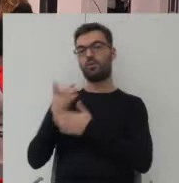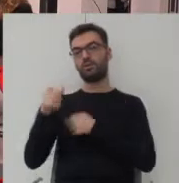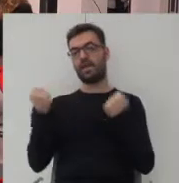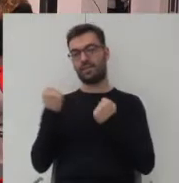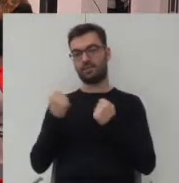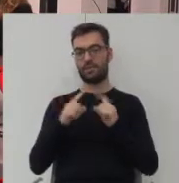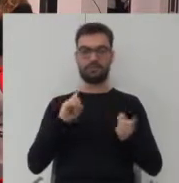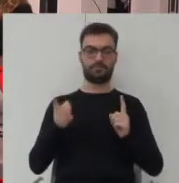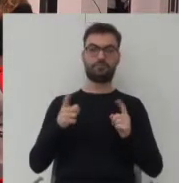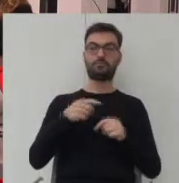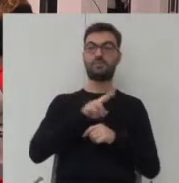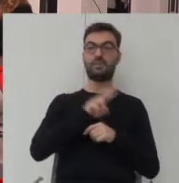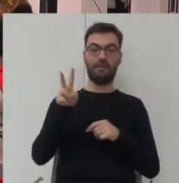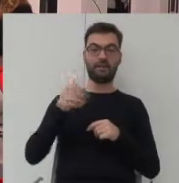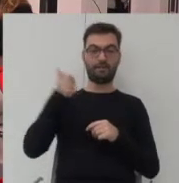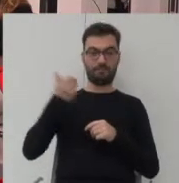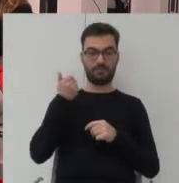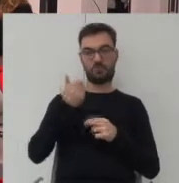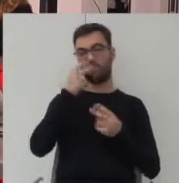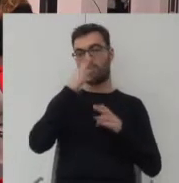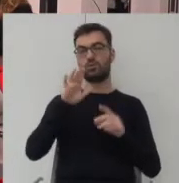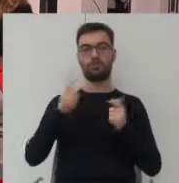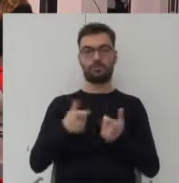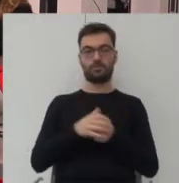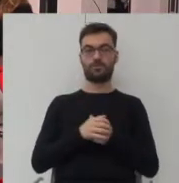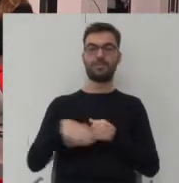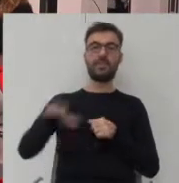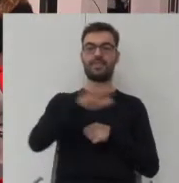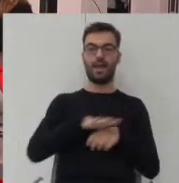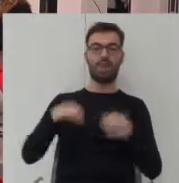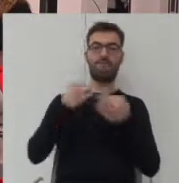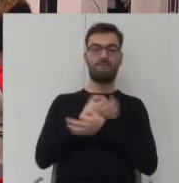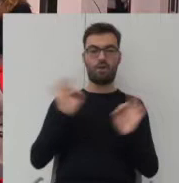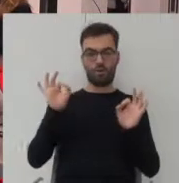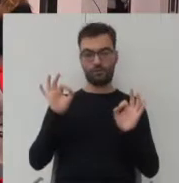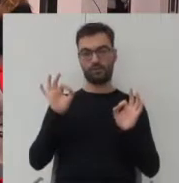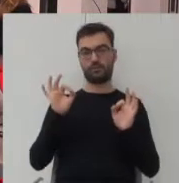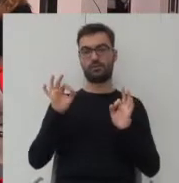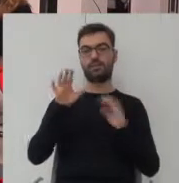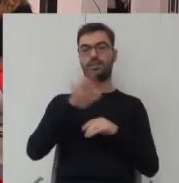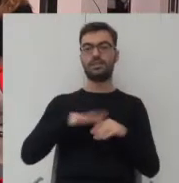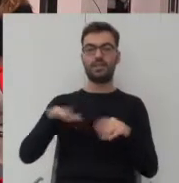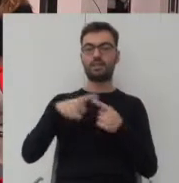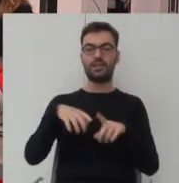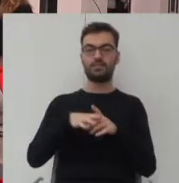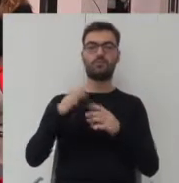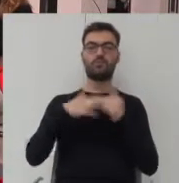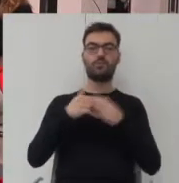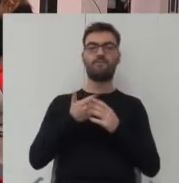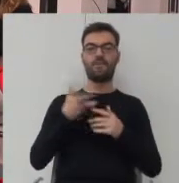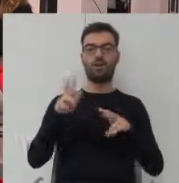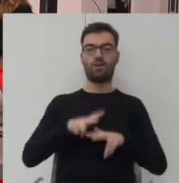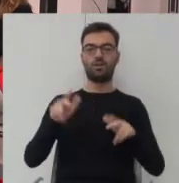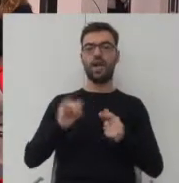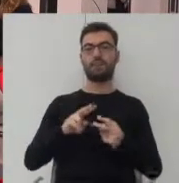No bo właściwie państwa referat pokazywał przede wszystkim, jak tereny wolne zespoła zabudowy wielorodzinnej przeznaczyć na tereny